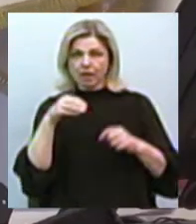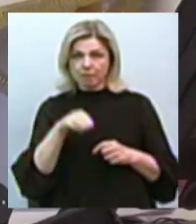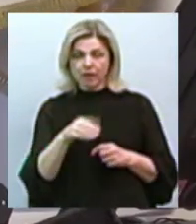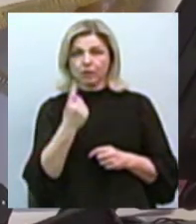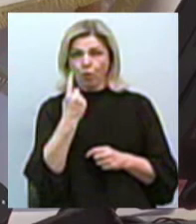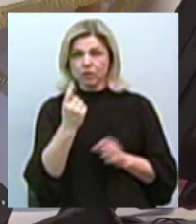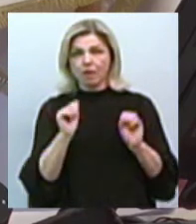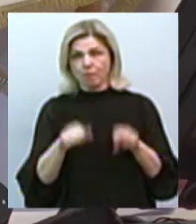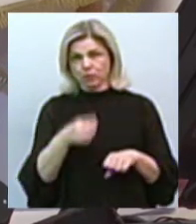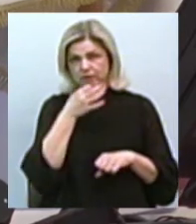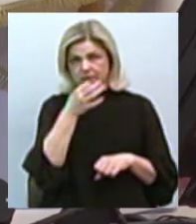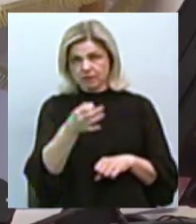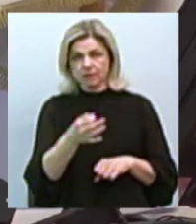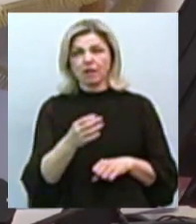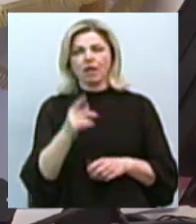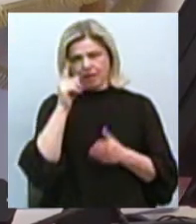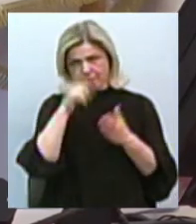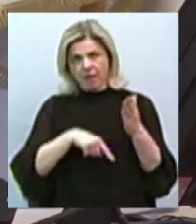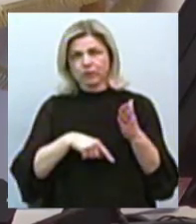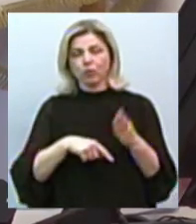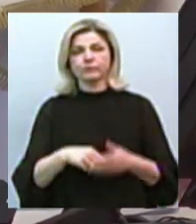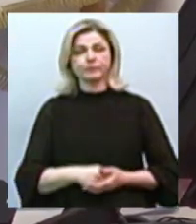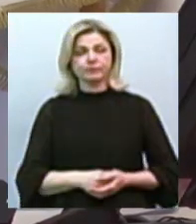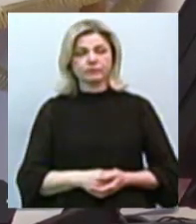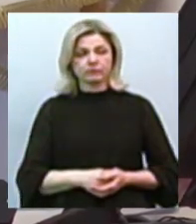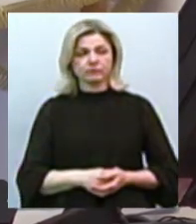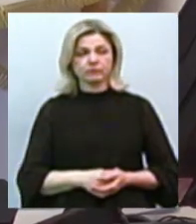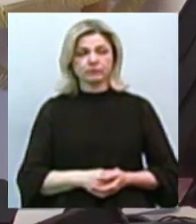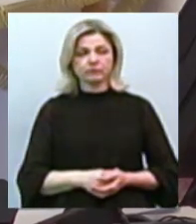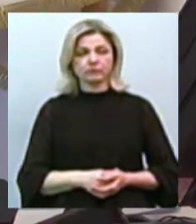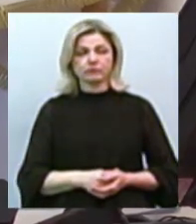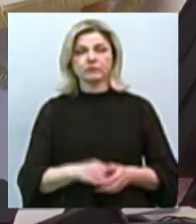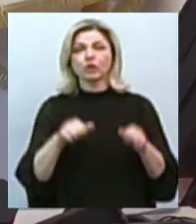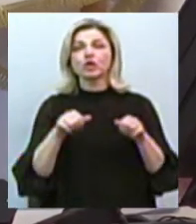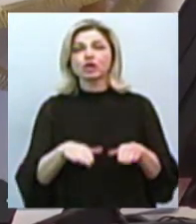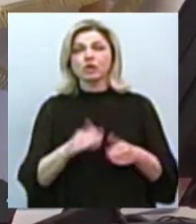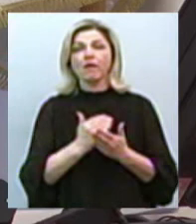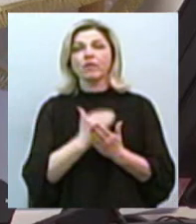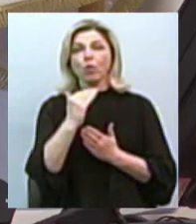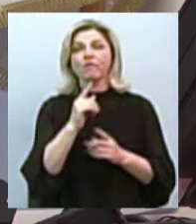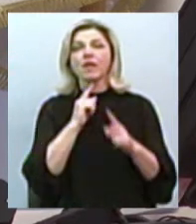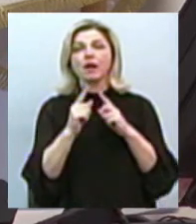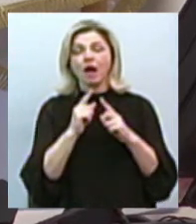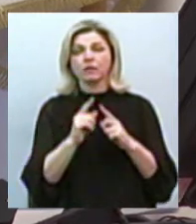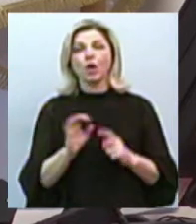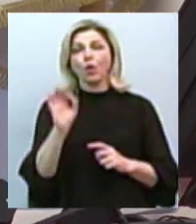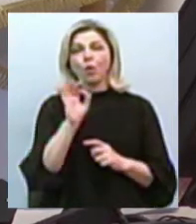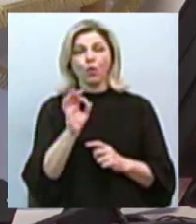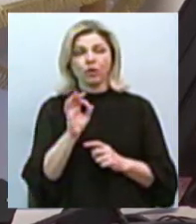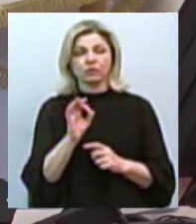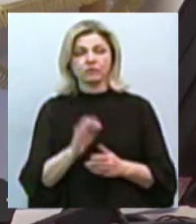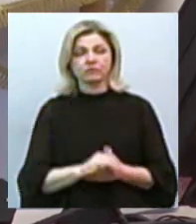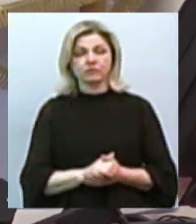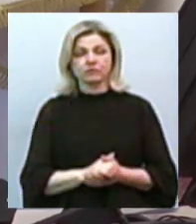Одне можу сказати, напевно, що в рішенні Верховної Ради щодо прибирання